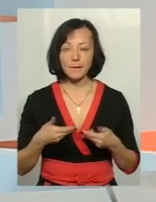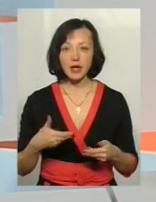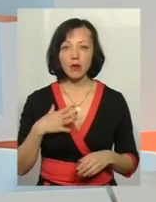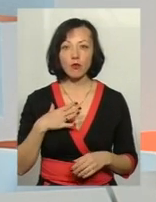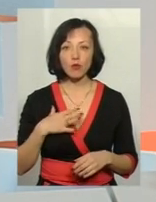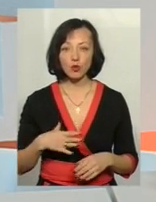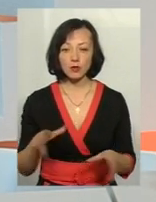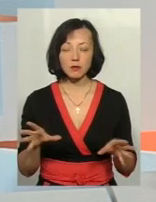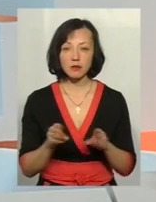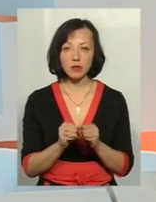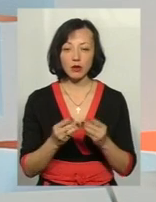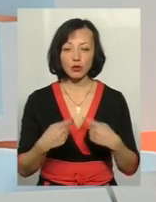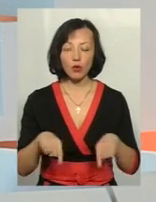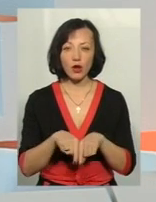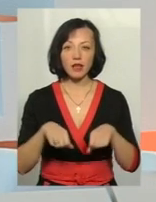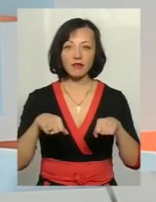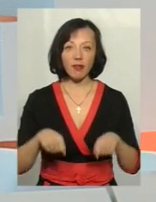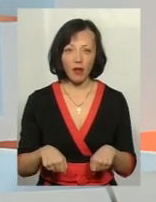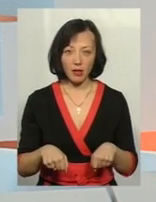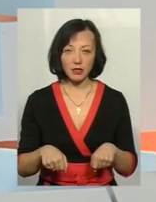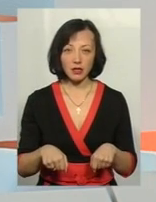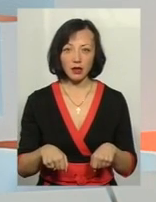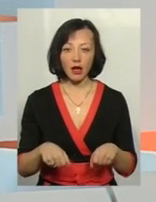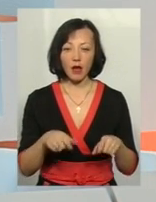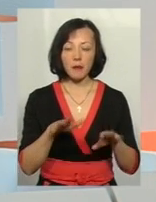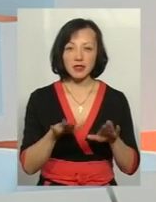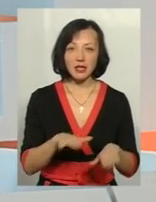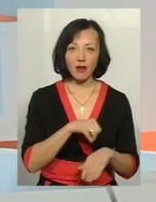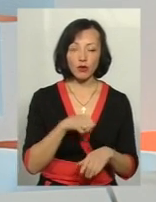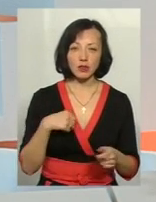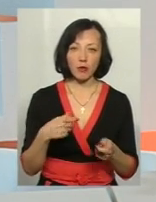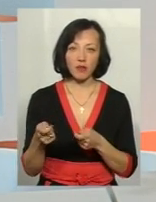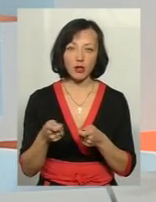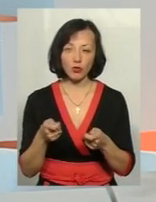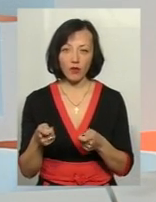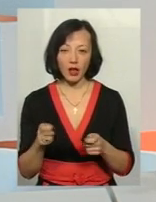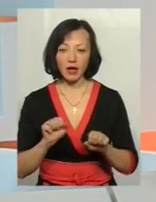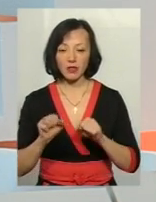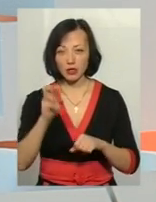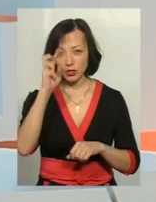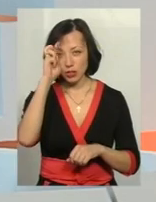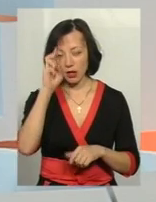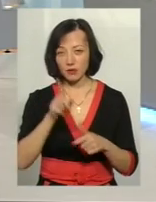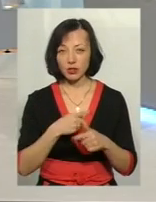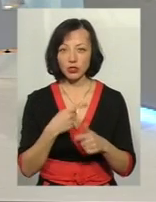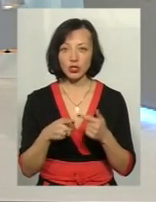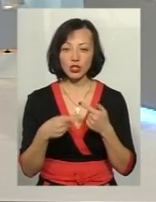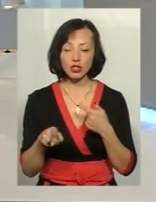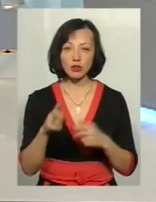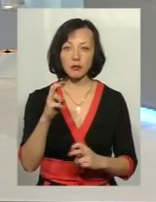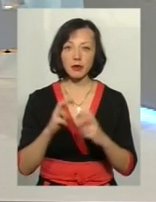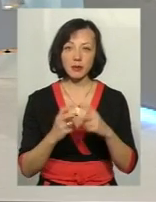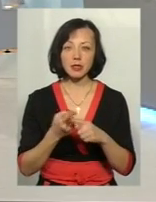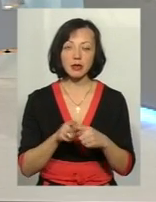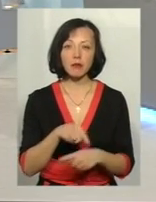спільно із органами влади на місцях, органами місцевого самоврядування, керівниками державних чи недержавних підприємств це